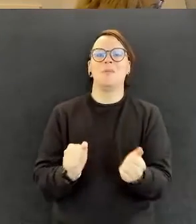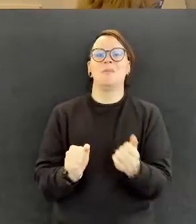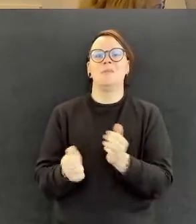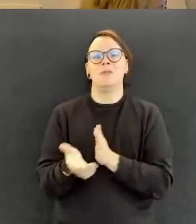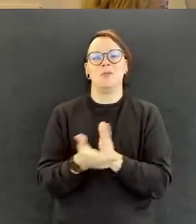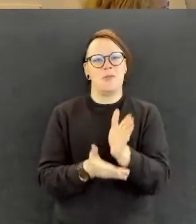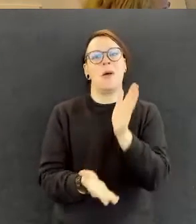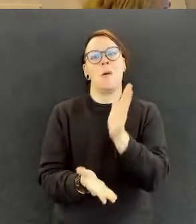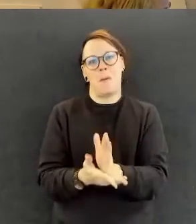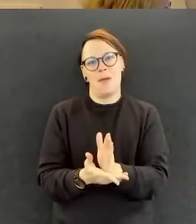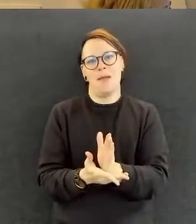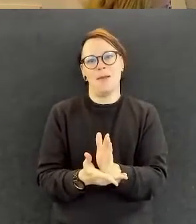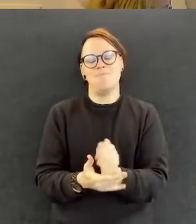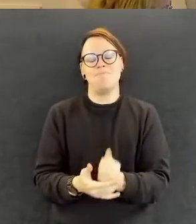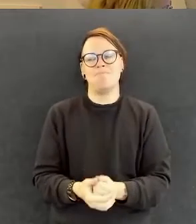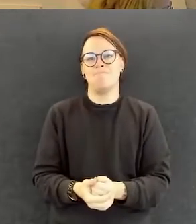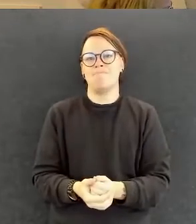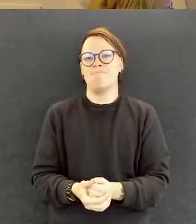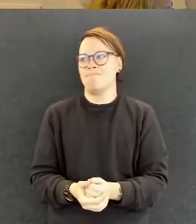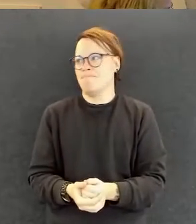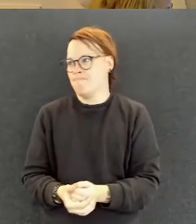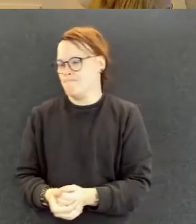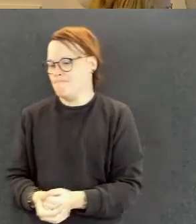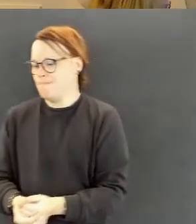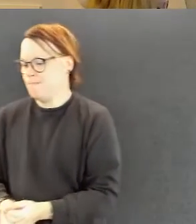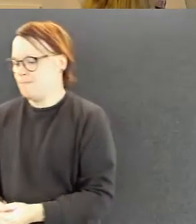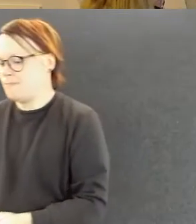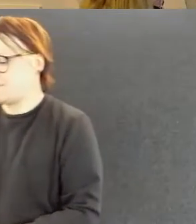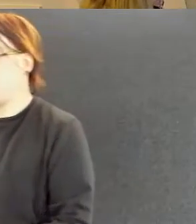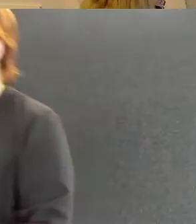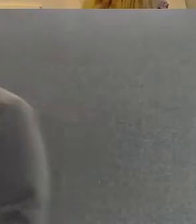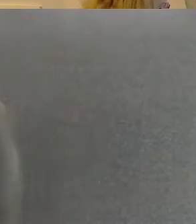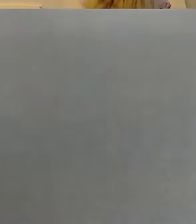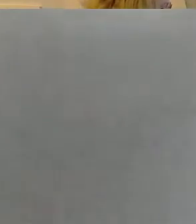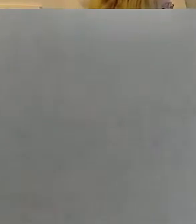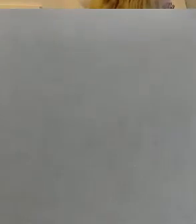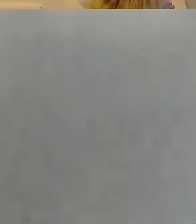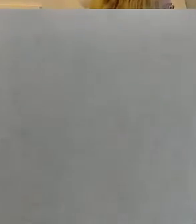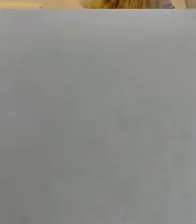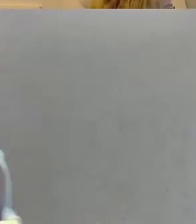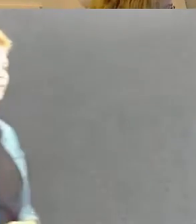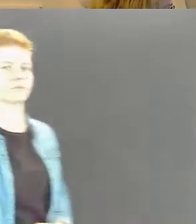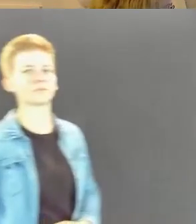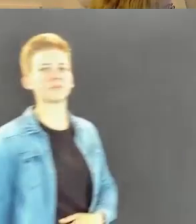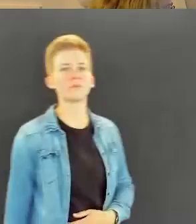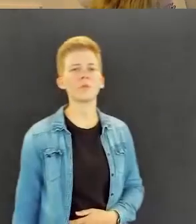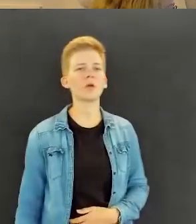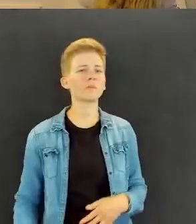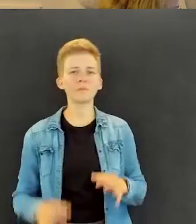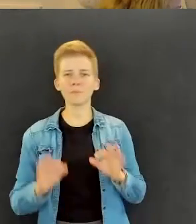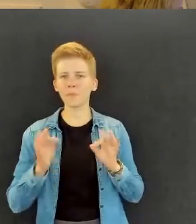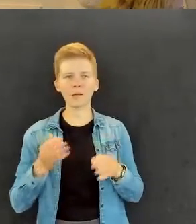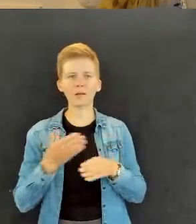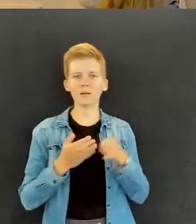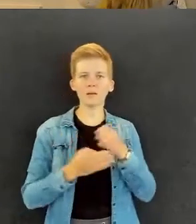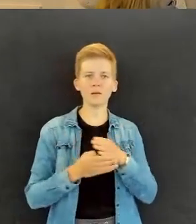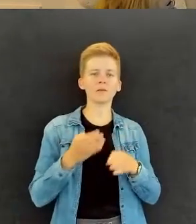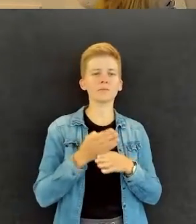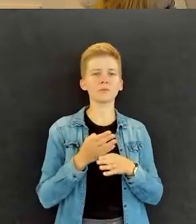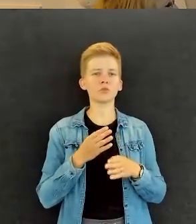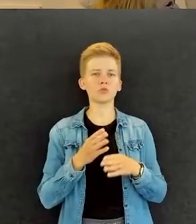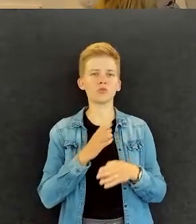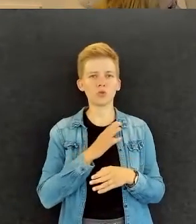No niinpä. Mutta hei on myös rakenteita, jotka madaltaa kynnystä palkata vammainen henkilö.